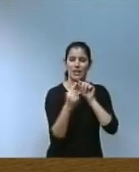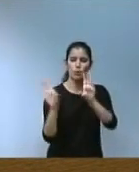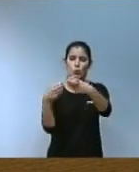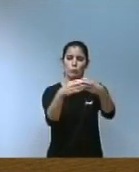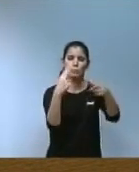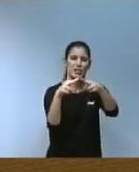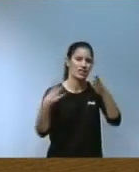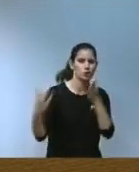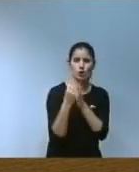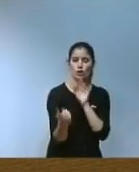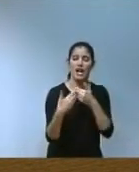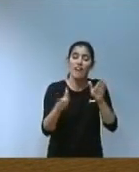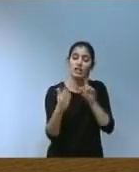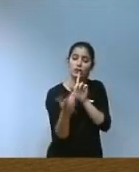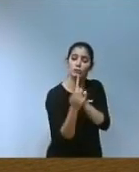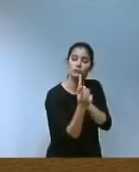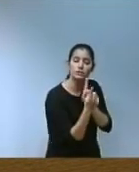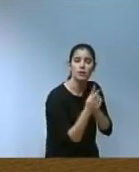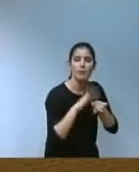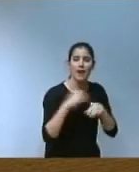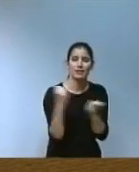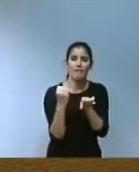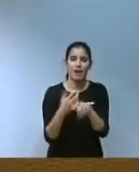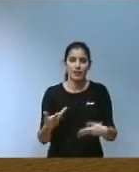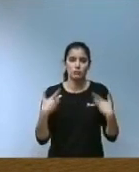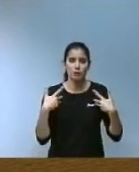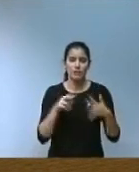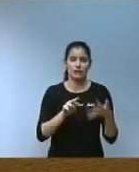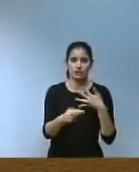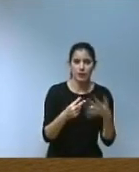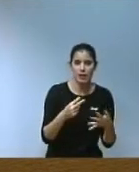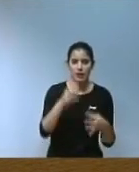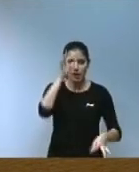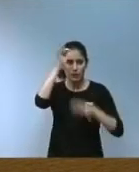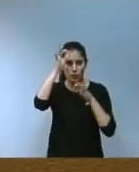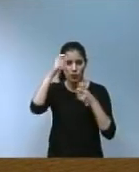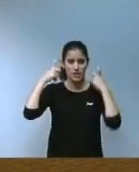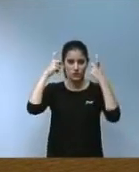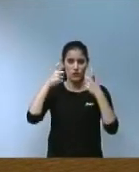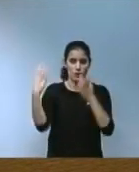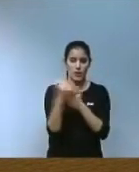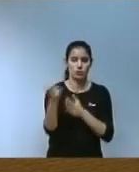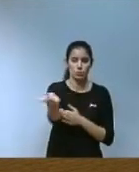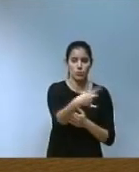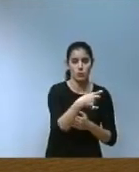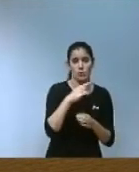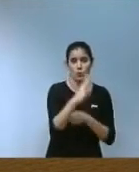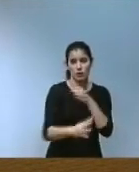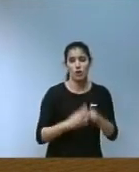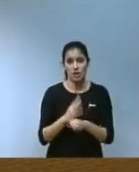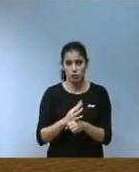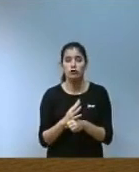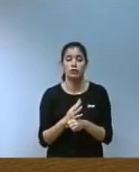parlamentaris per a treballar amb responsabilitat transparència rigor i esforç al llarg de la present legislatura